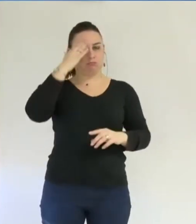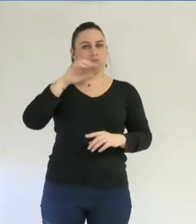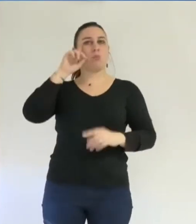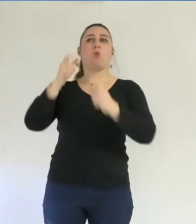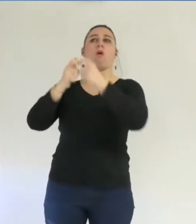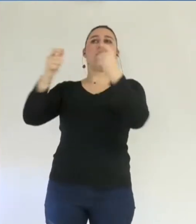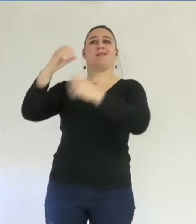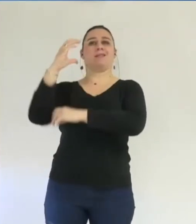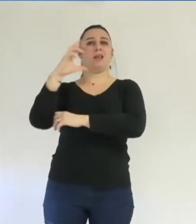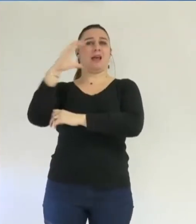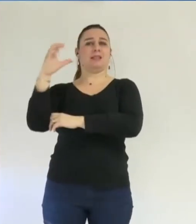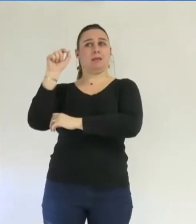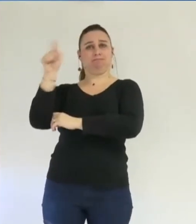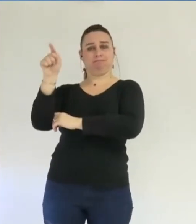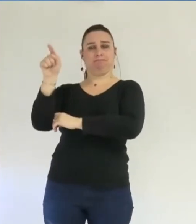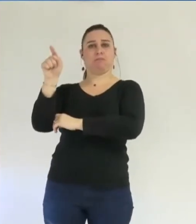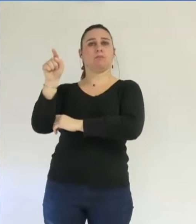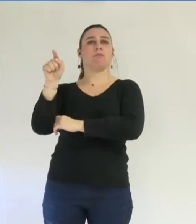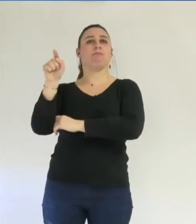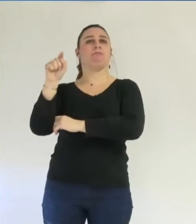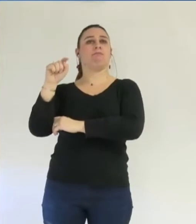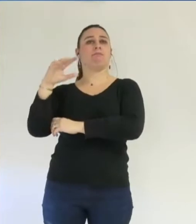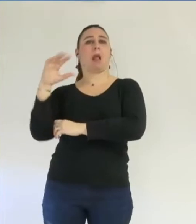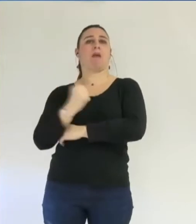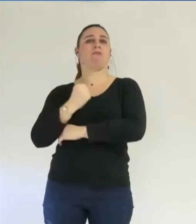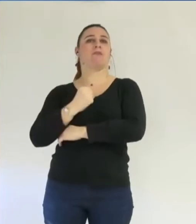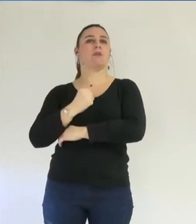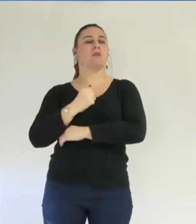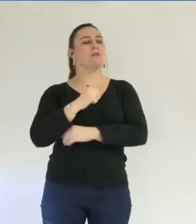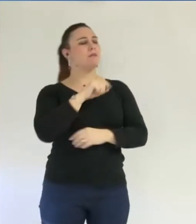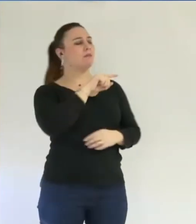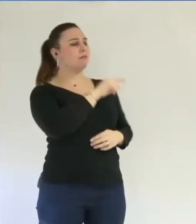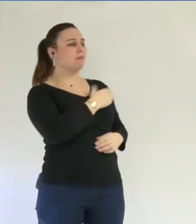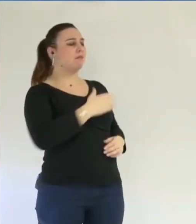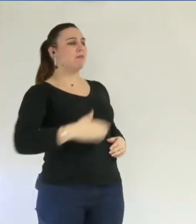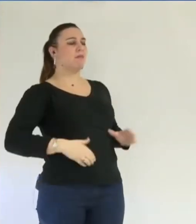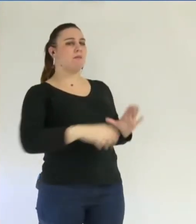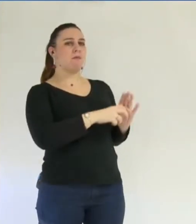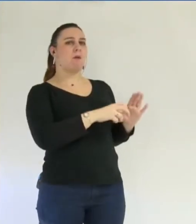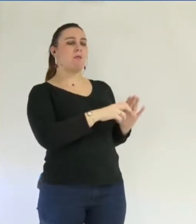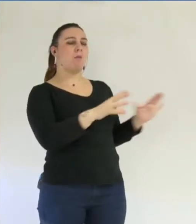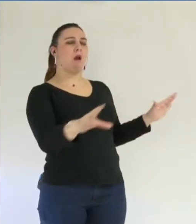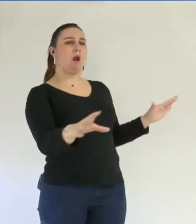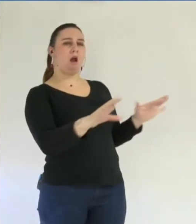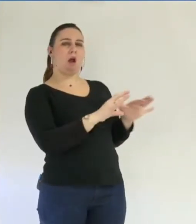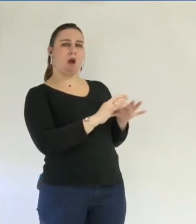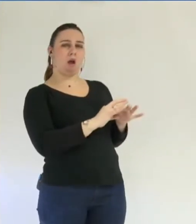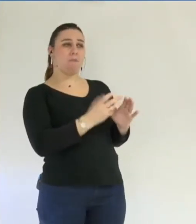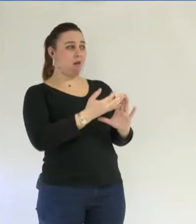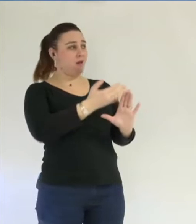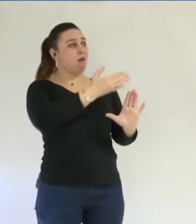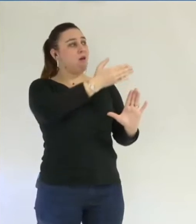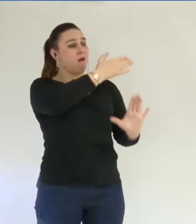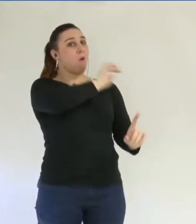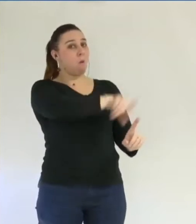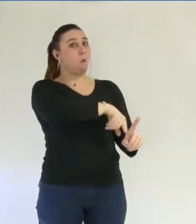comptes relève aussi que vous aviez des liens particuliers, privilégiés, antérieurs à